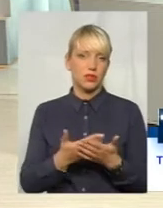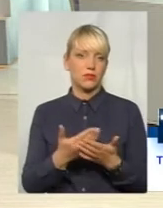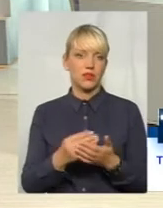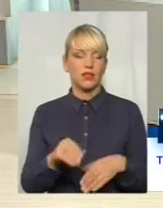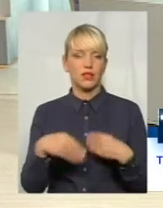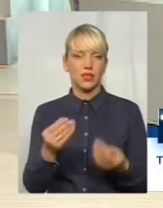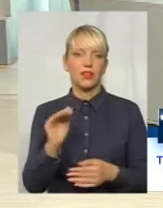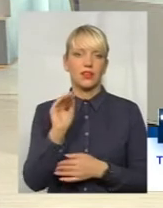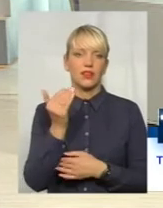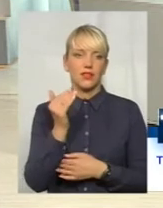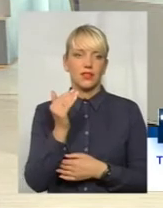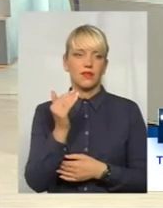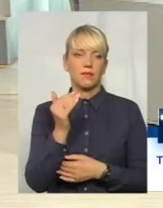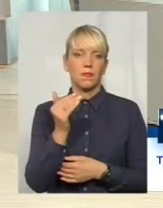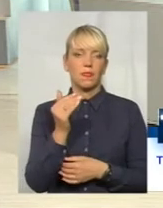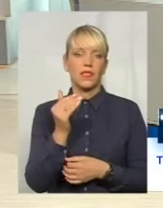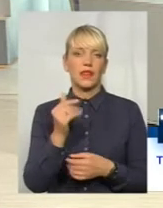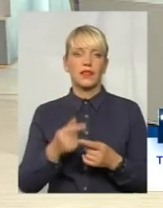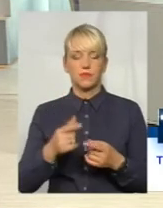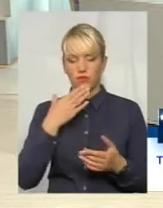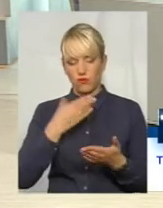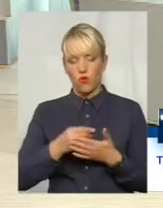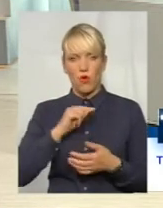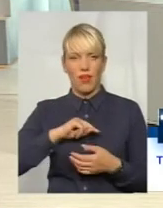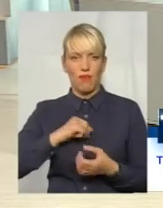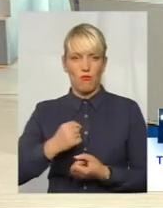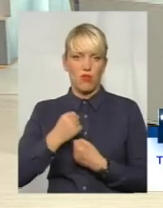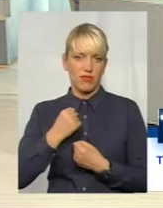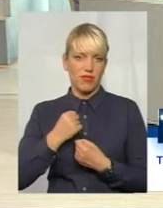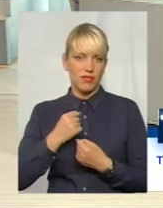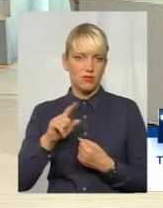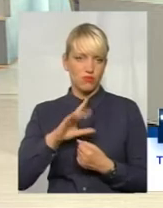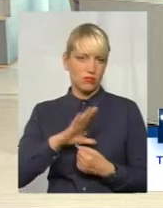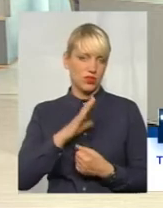дитині або дорослій людині придбати власний імунітет, побороти ту інфекцію.